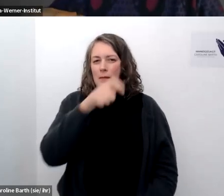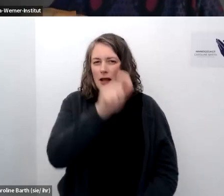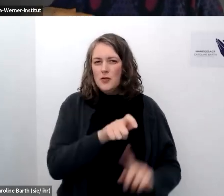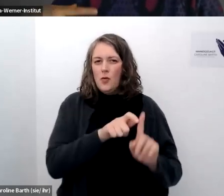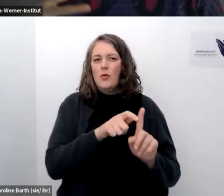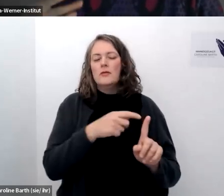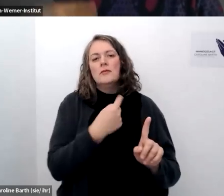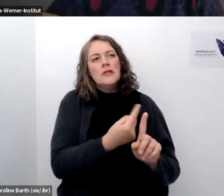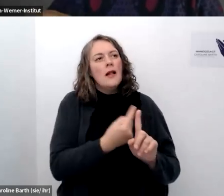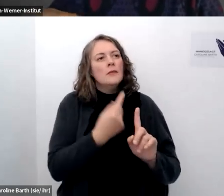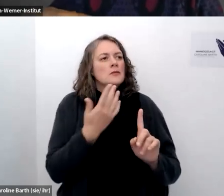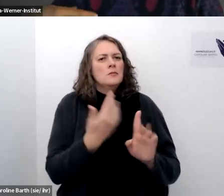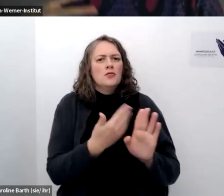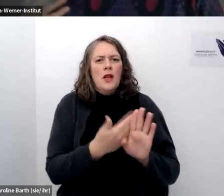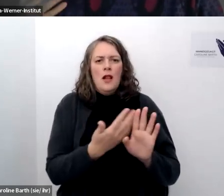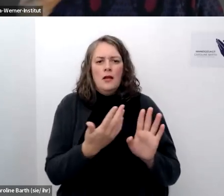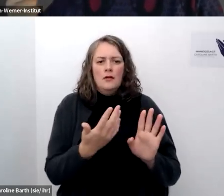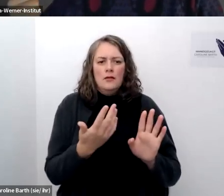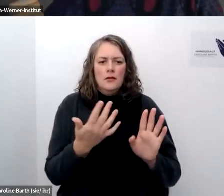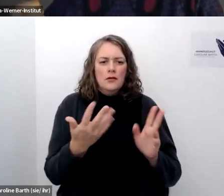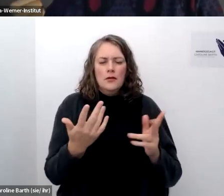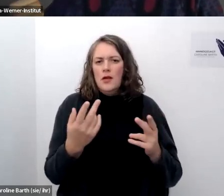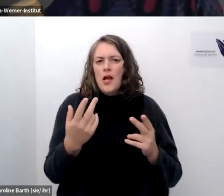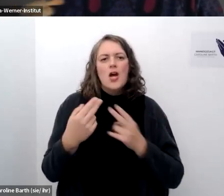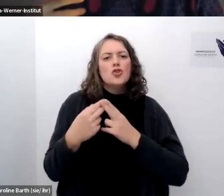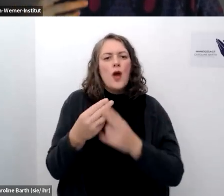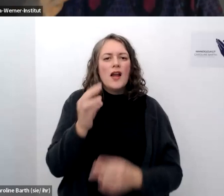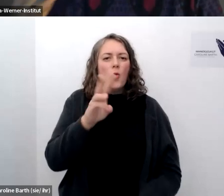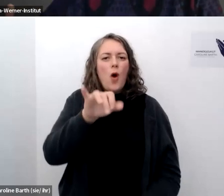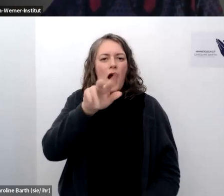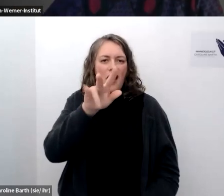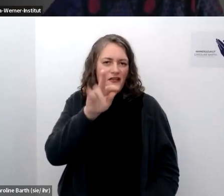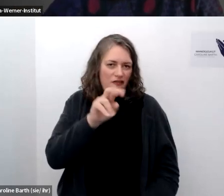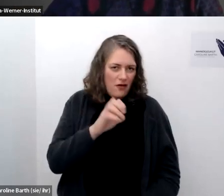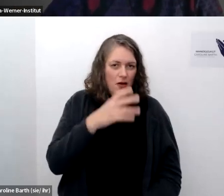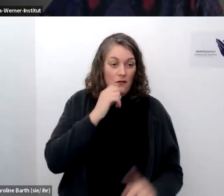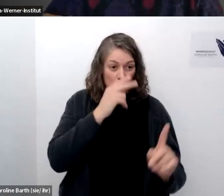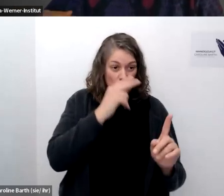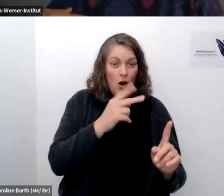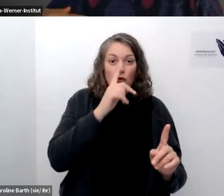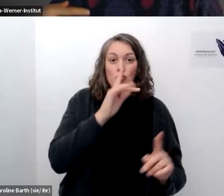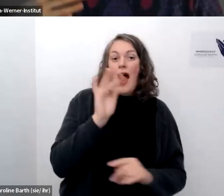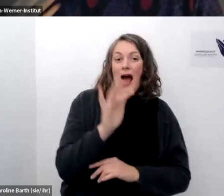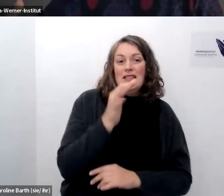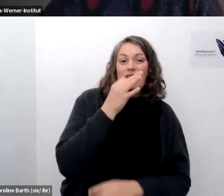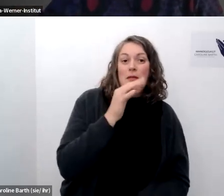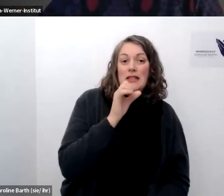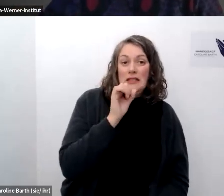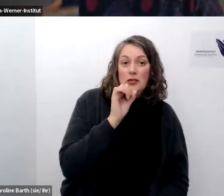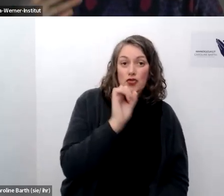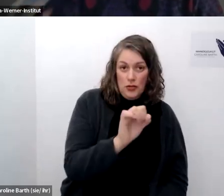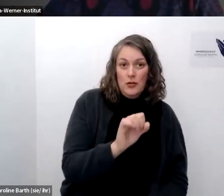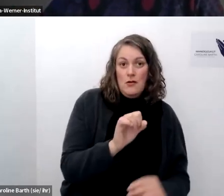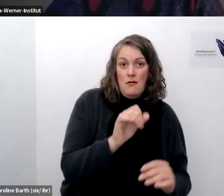zu keine ahnung treten sich angucken will dass da nicht nur der antifeministische content auftaucht sondern eben